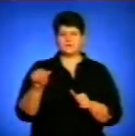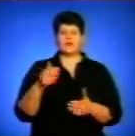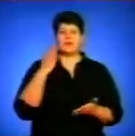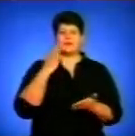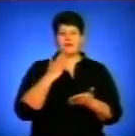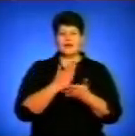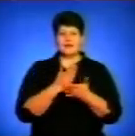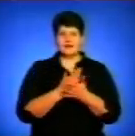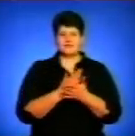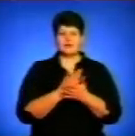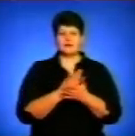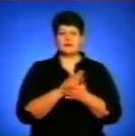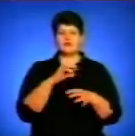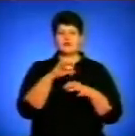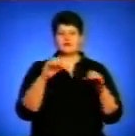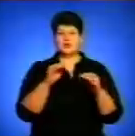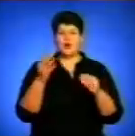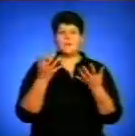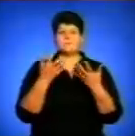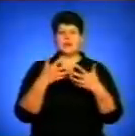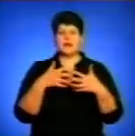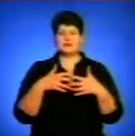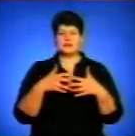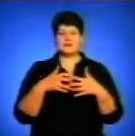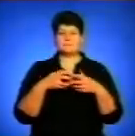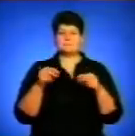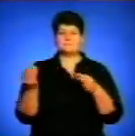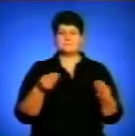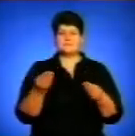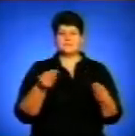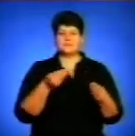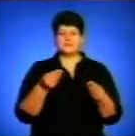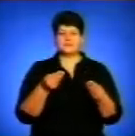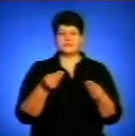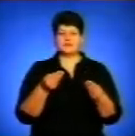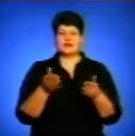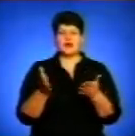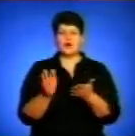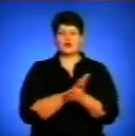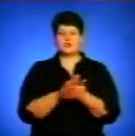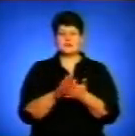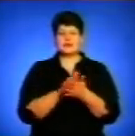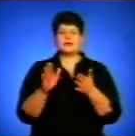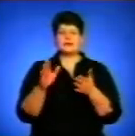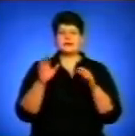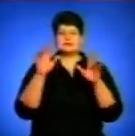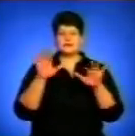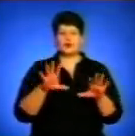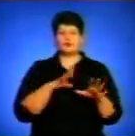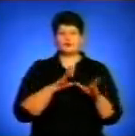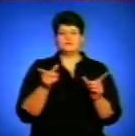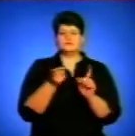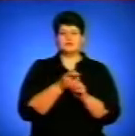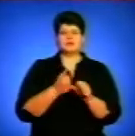піско-розкадачі, обладнані відвалами для очистки снігу, також були задійні для